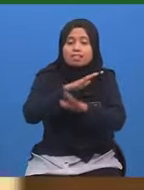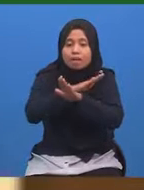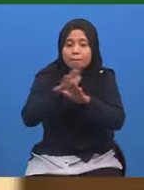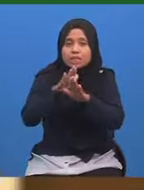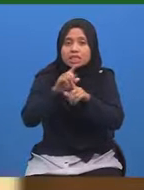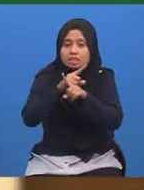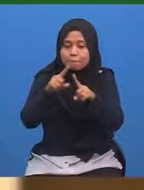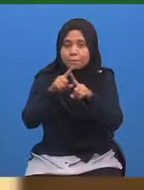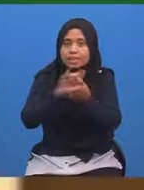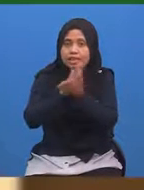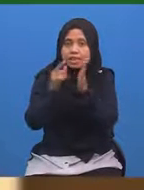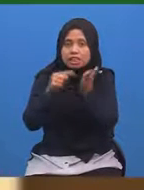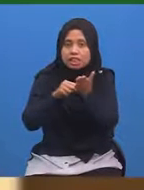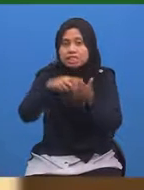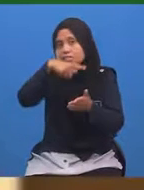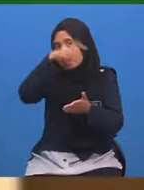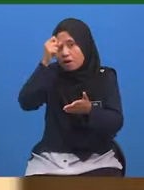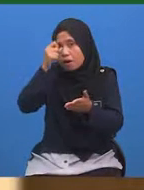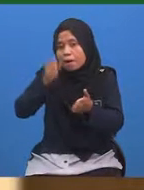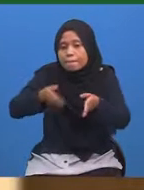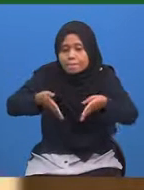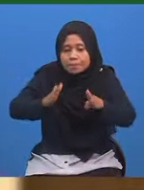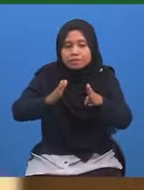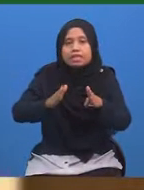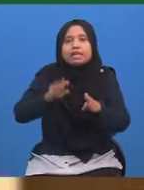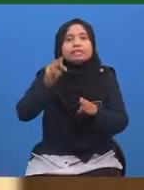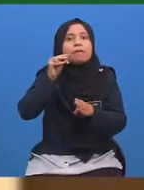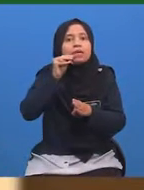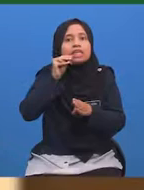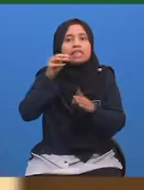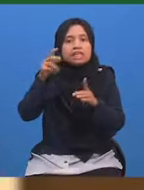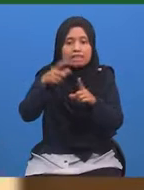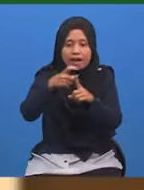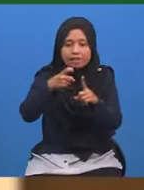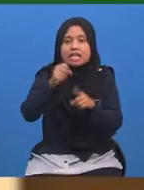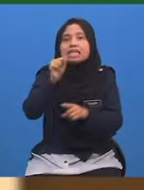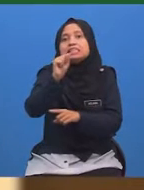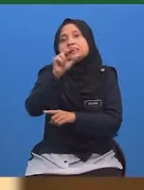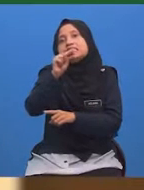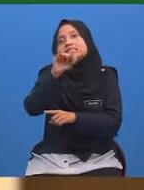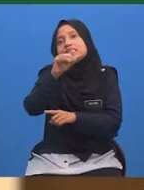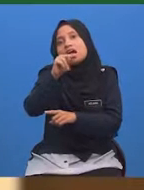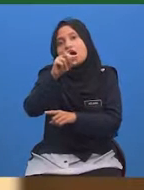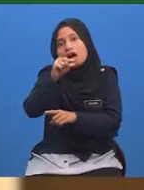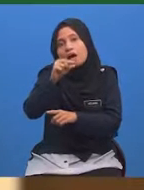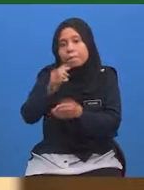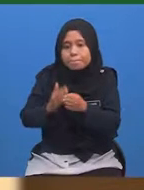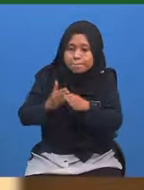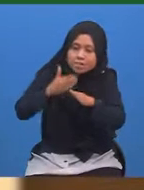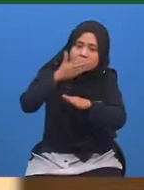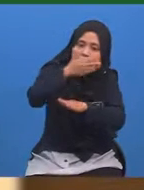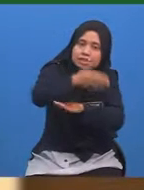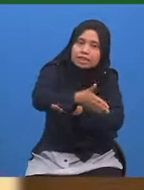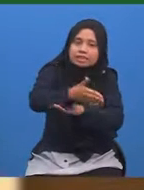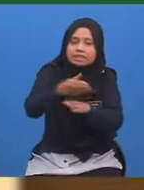kejadian ini berlaku kerana perjalanan Maddy Dari Singapura ke Dubai Merentasi zon